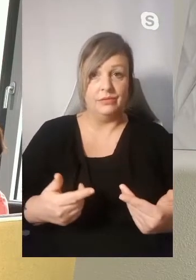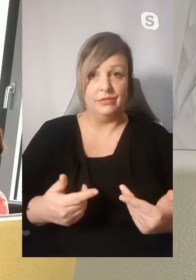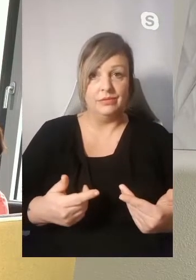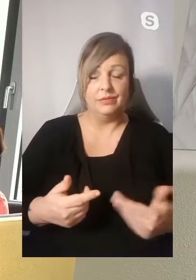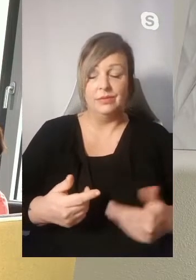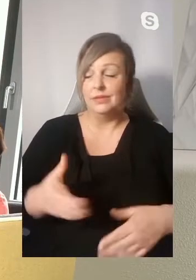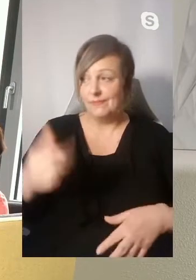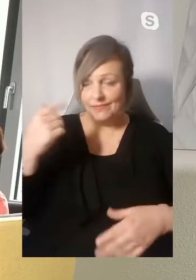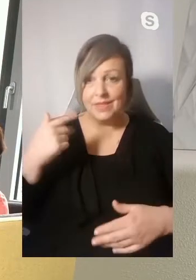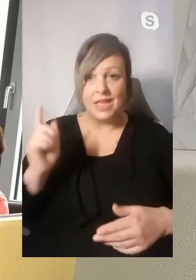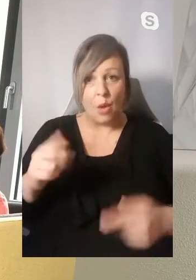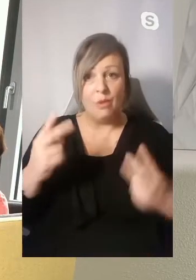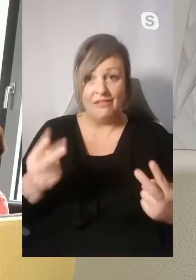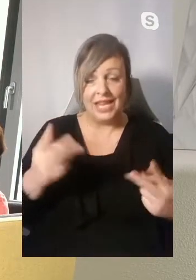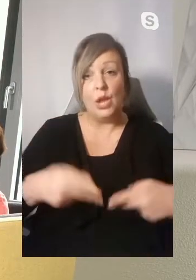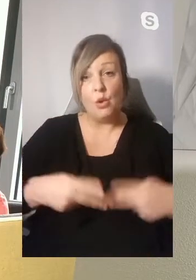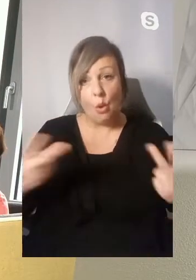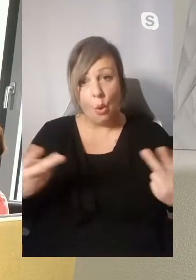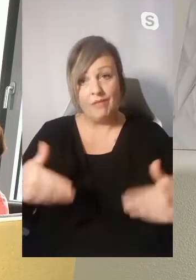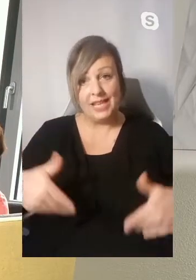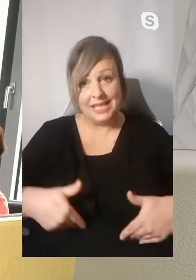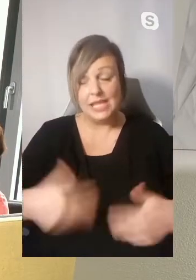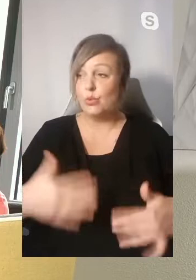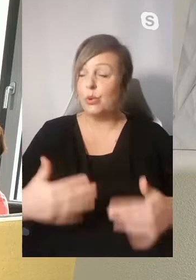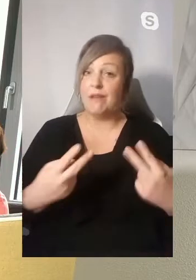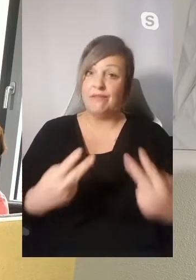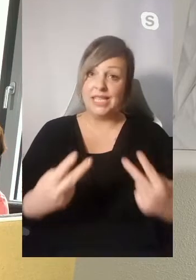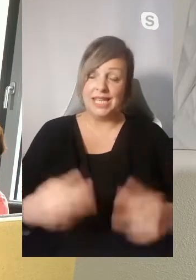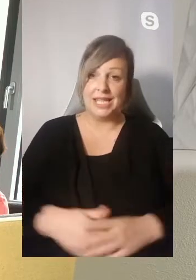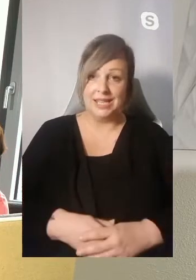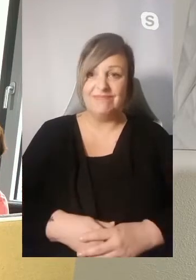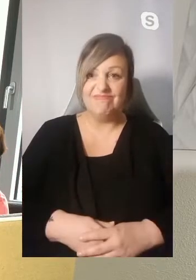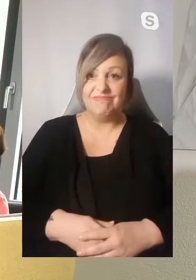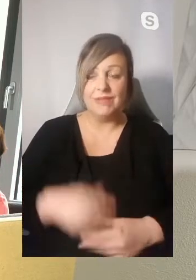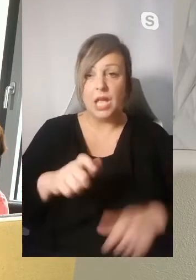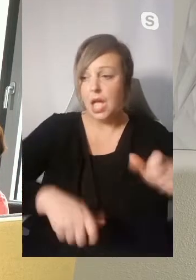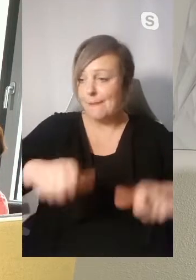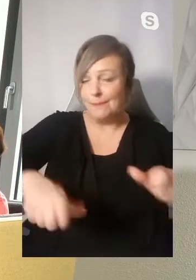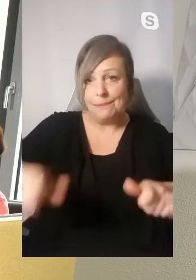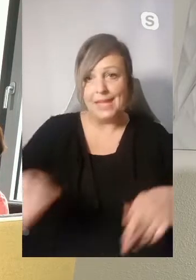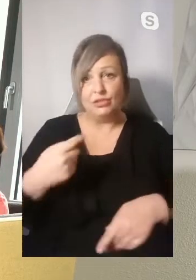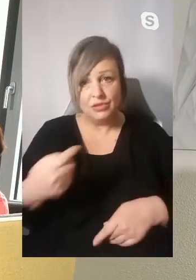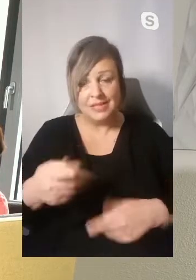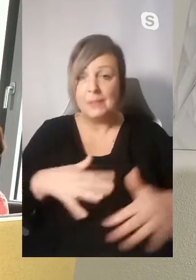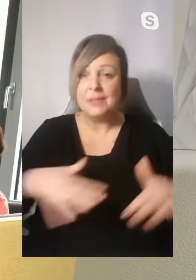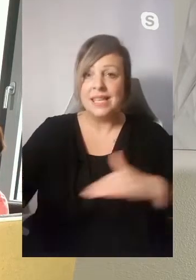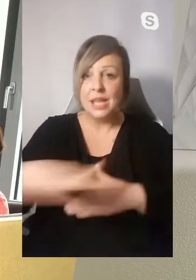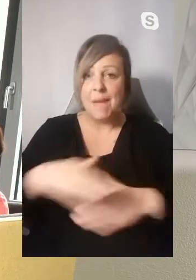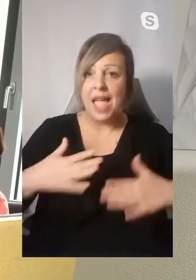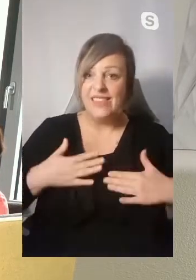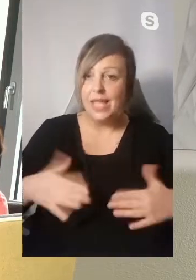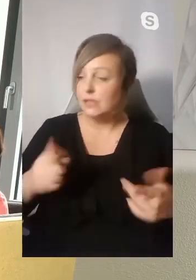Krise hat es ja noch einmal gezeigt, welchen Wert der öffentliche Dienst hat und wie wichtig es ist, dass sich Menschen für das Gemeinwesen engagieren.